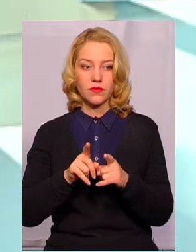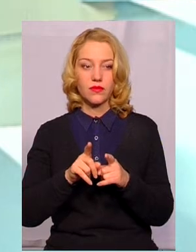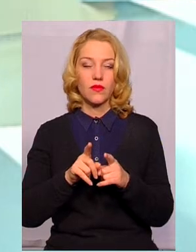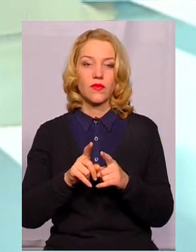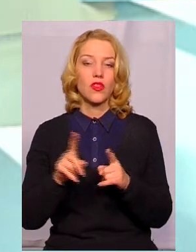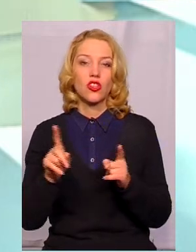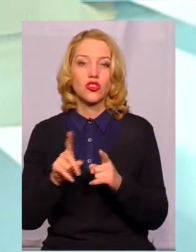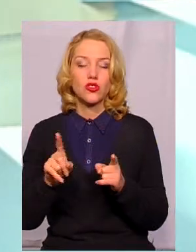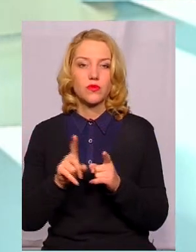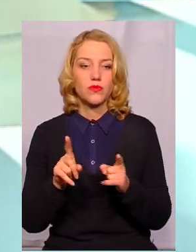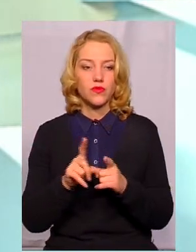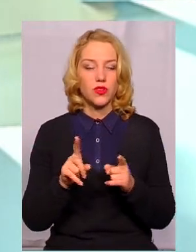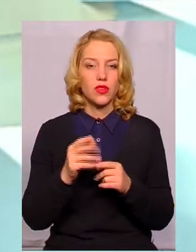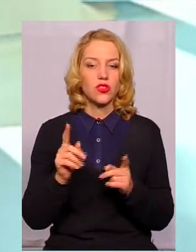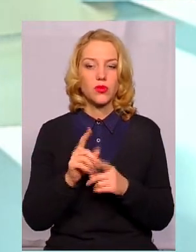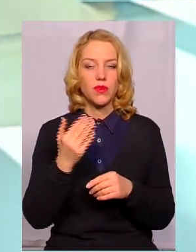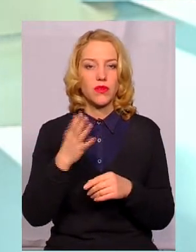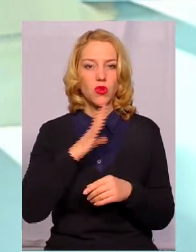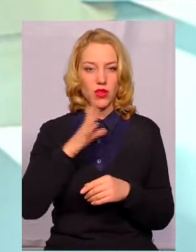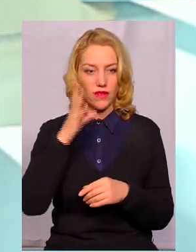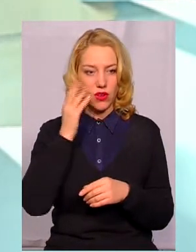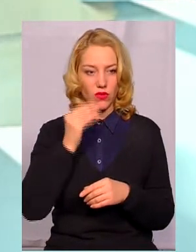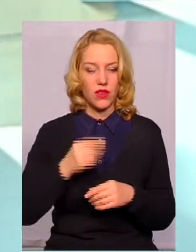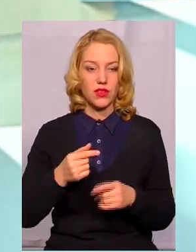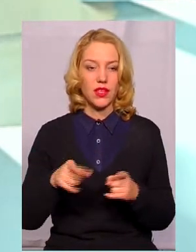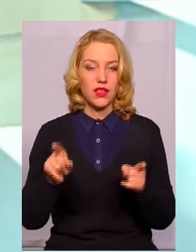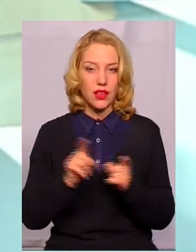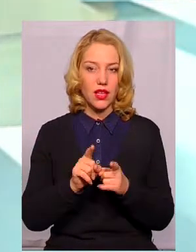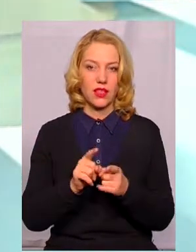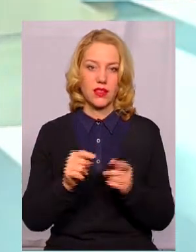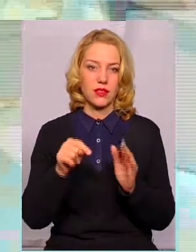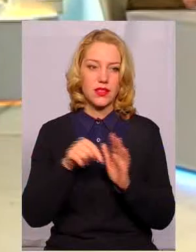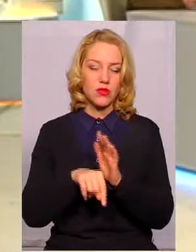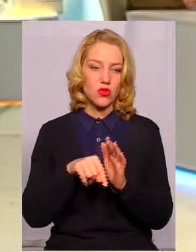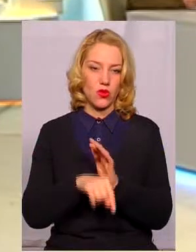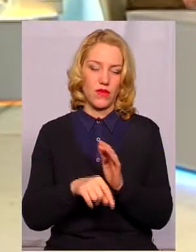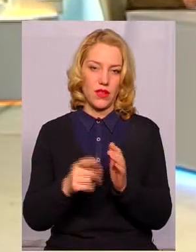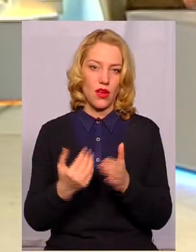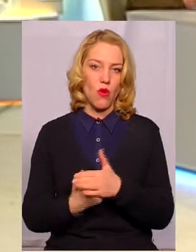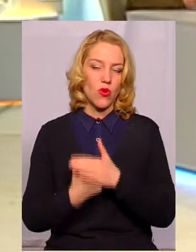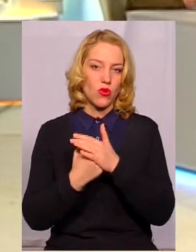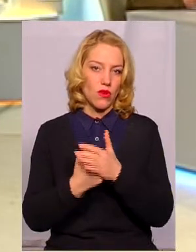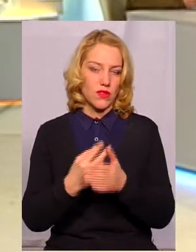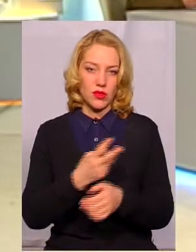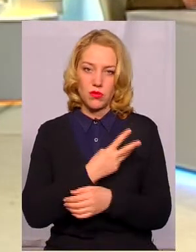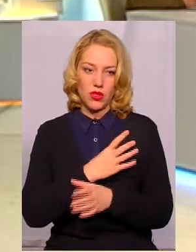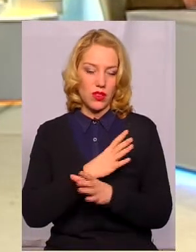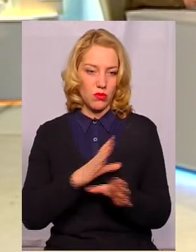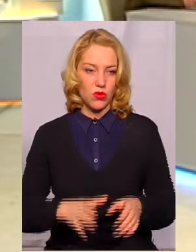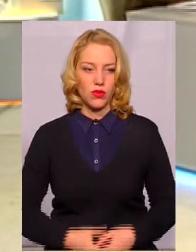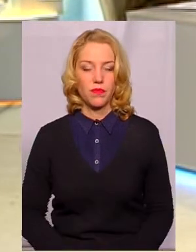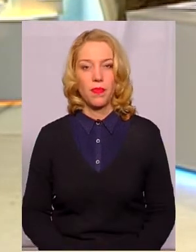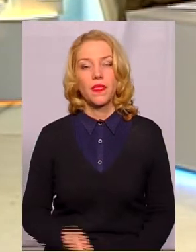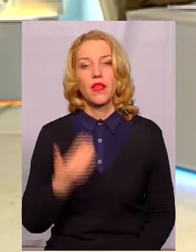Щоб такі, які ви могли врахувати? Ну, таких змістовних, обґрунтованих побажань не було.